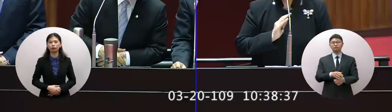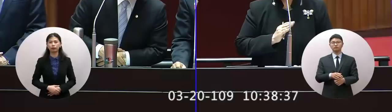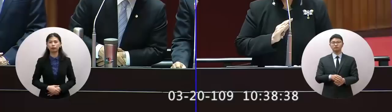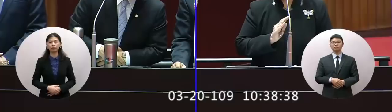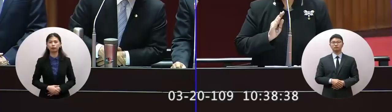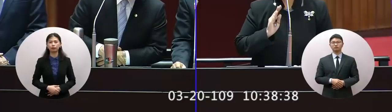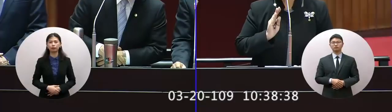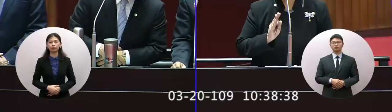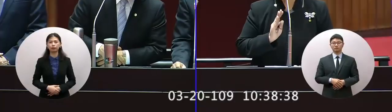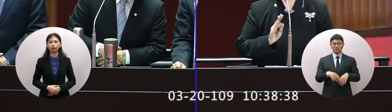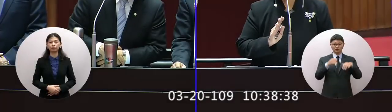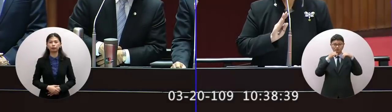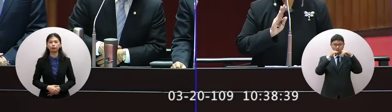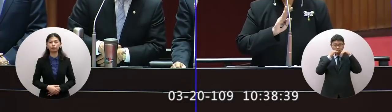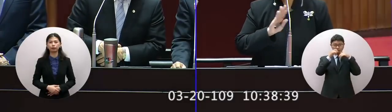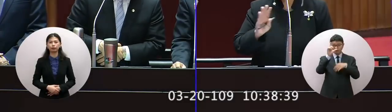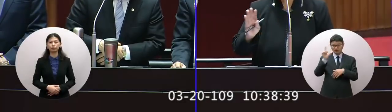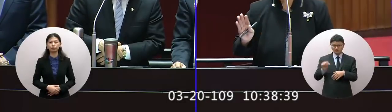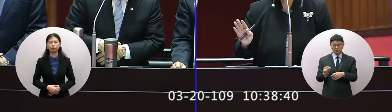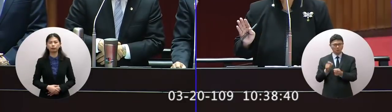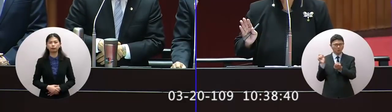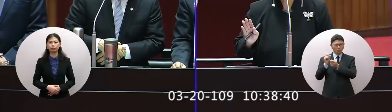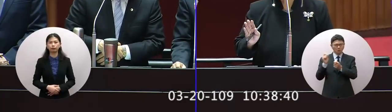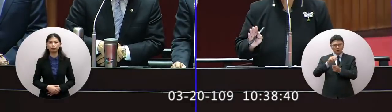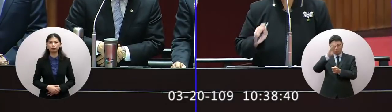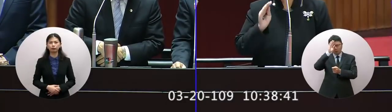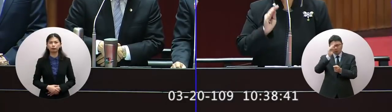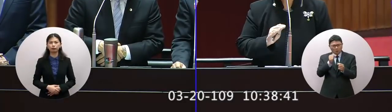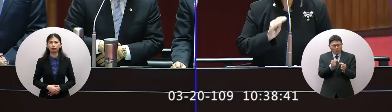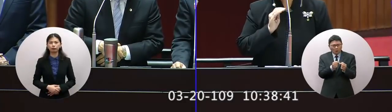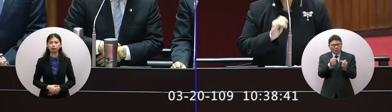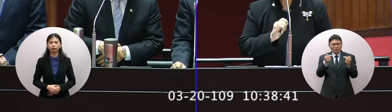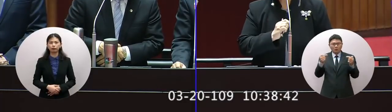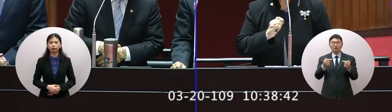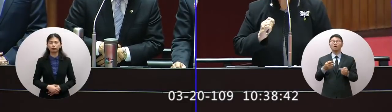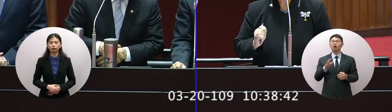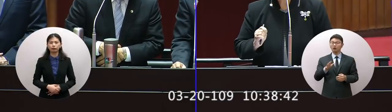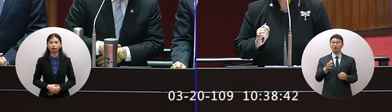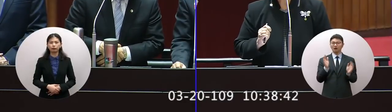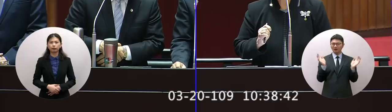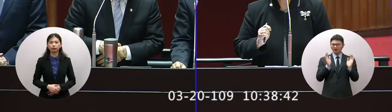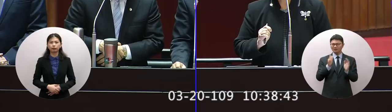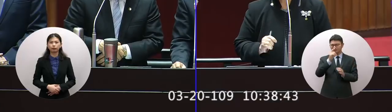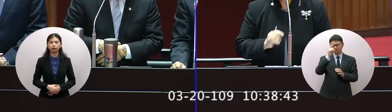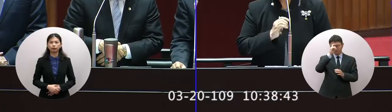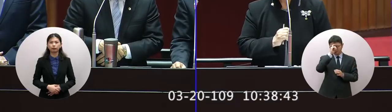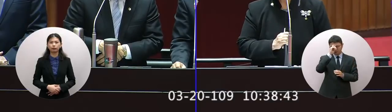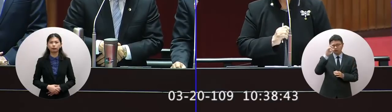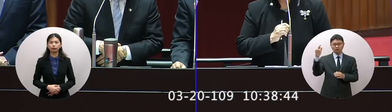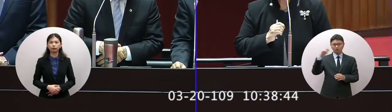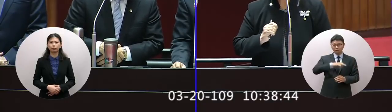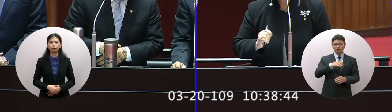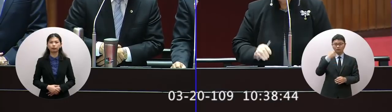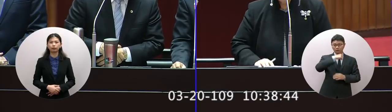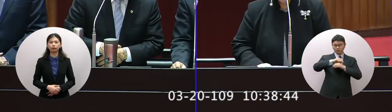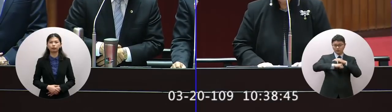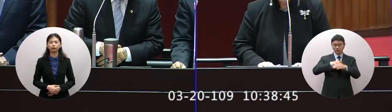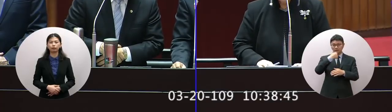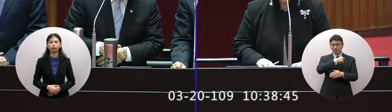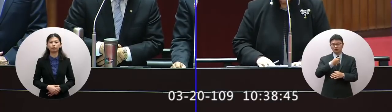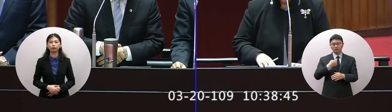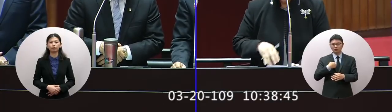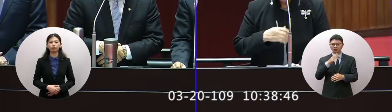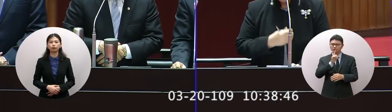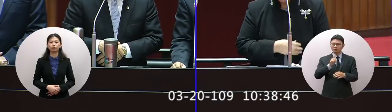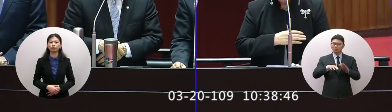我們世伯仔意大利最近疫情很緊張對不對如果說有孩子想要回來的時候我們幹部做什麼安全措